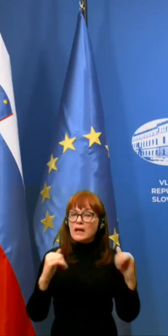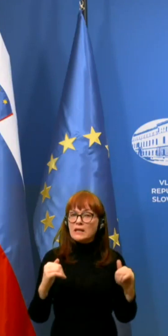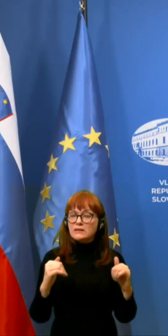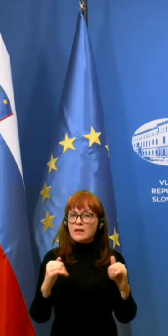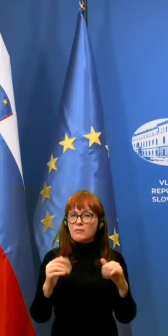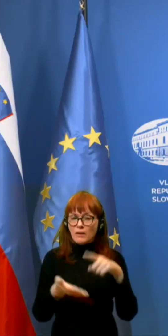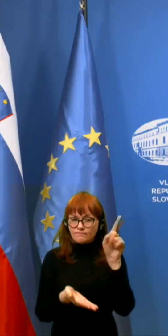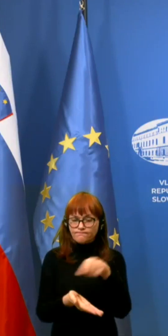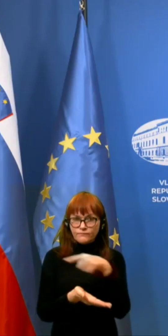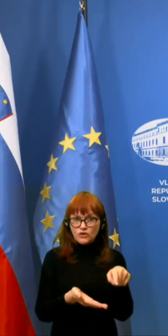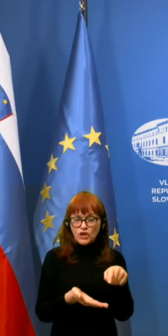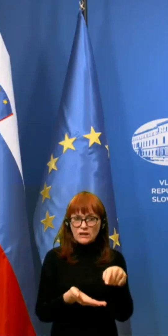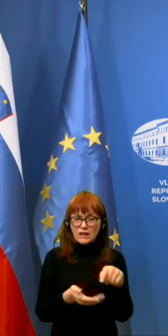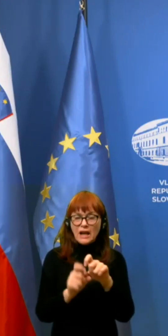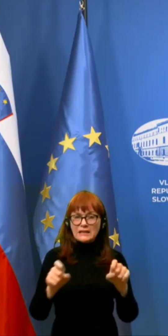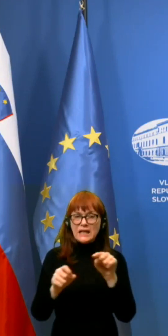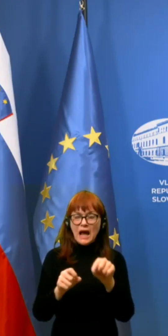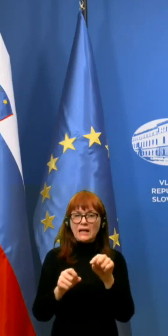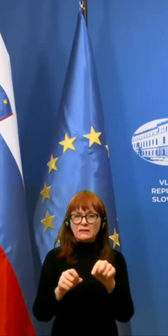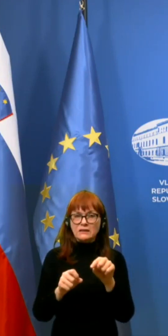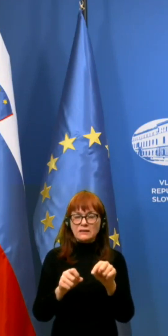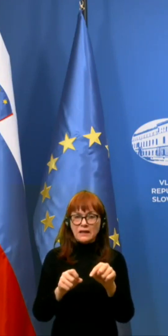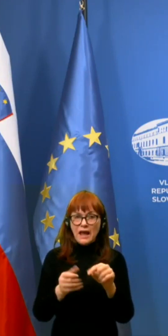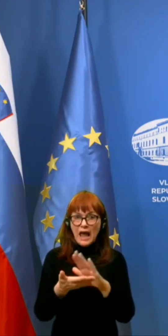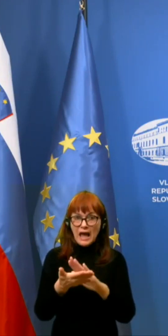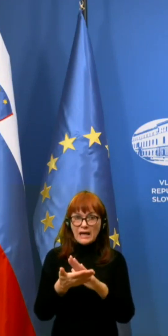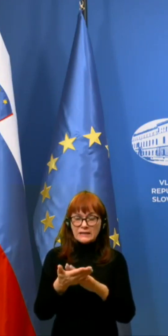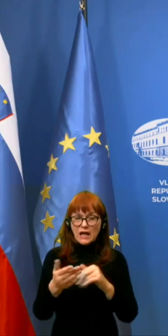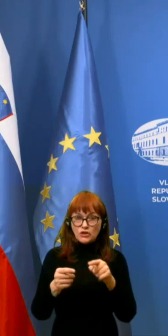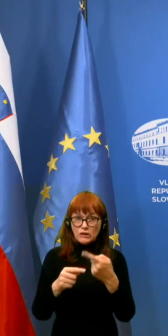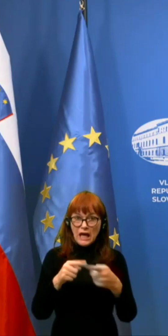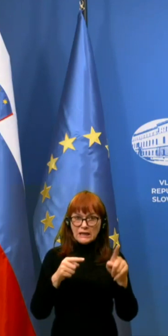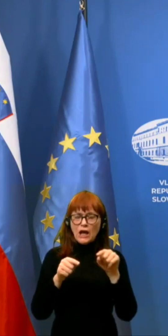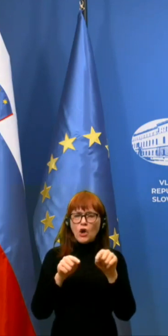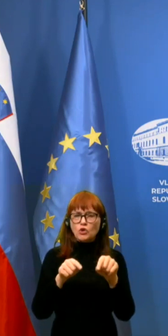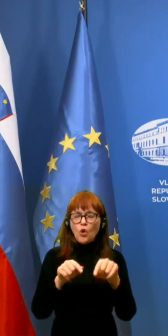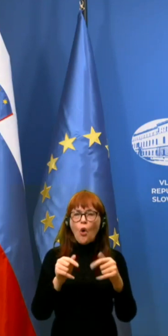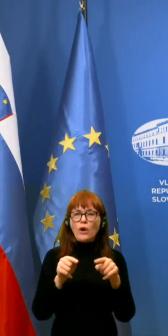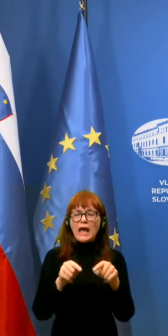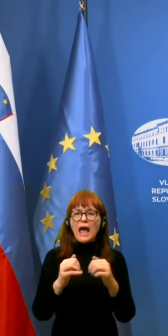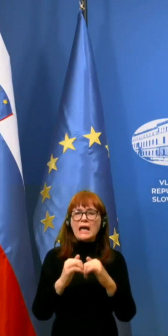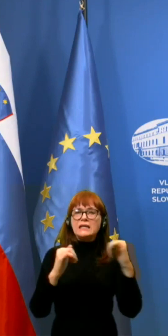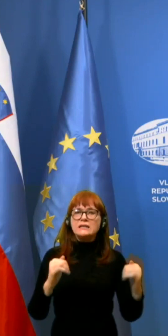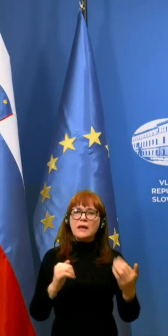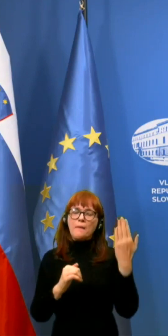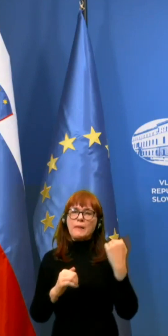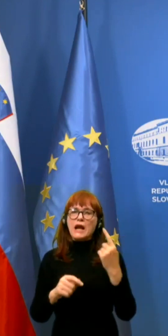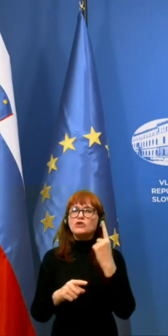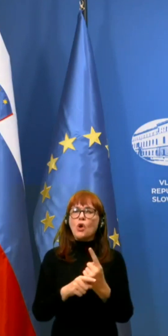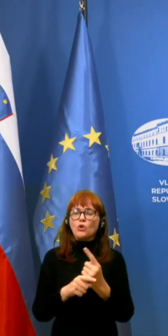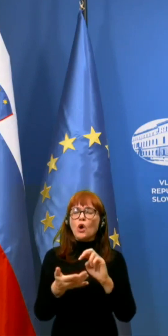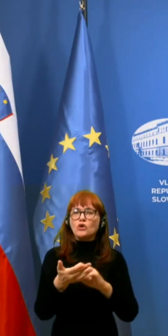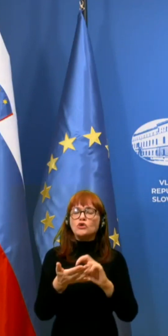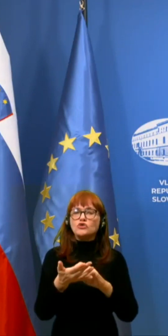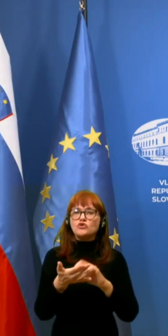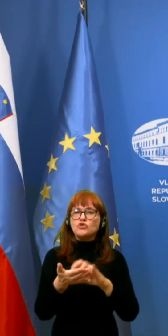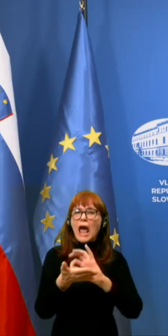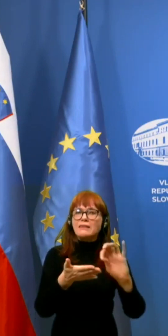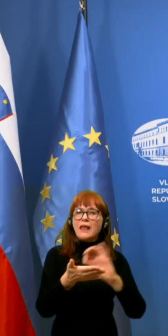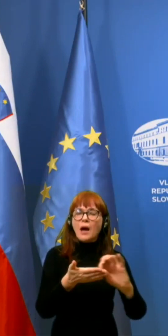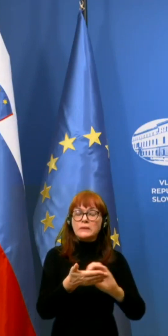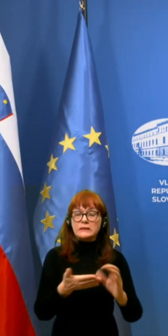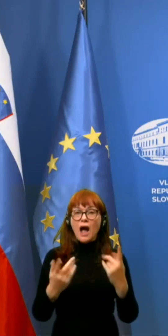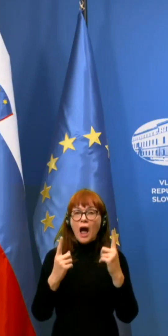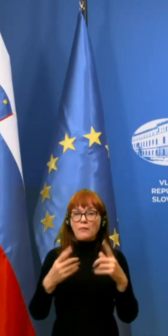črtana in pravzaprav sem zaradi te začel ta del, pa je seveda tista izjema, ki je bila v prejšnjem odlaku še napisana in se je